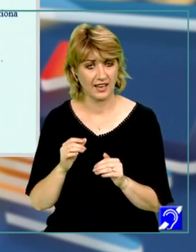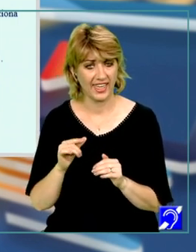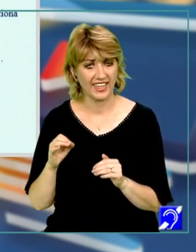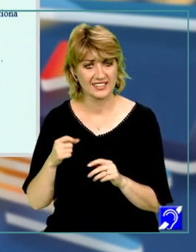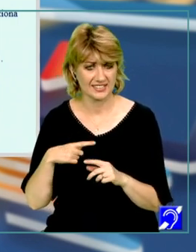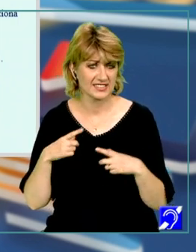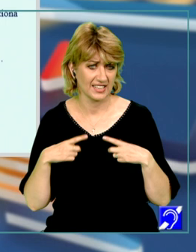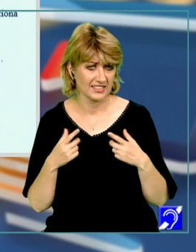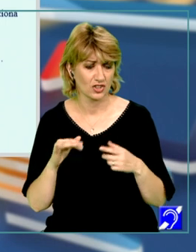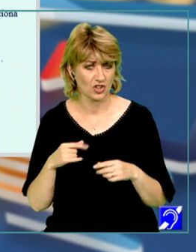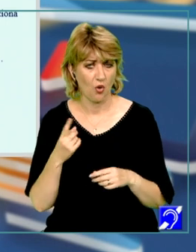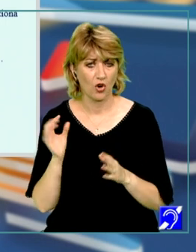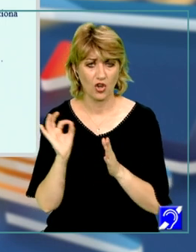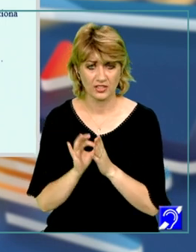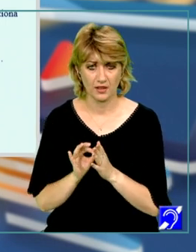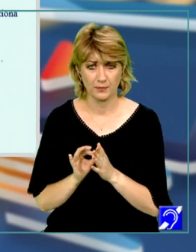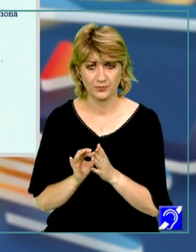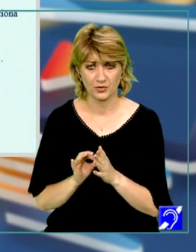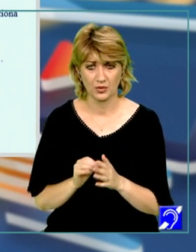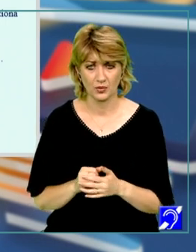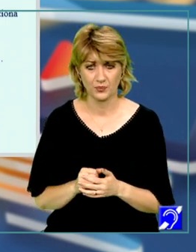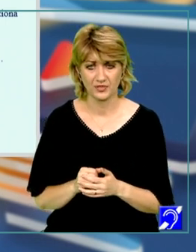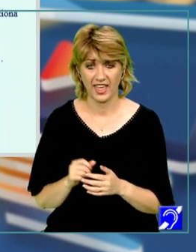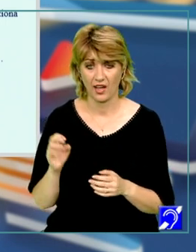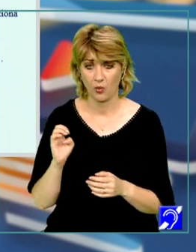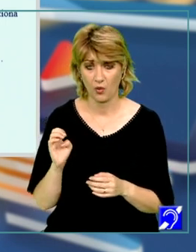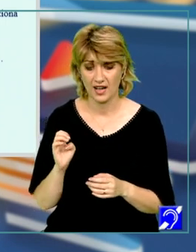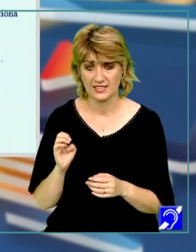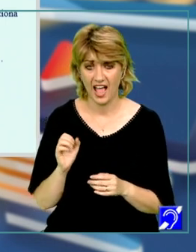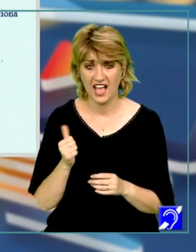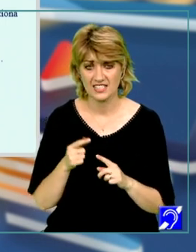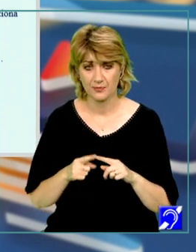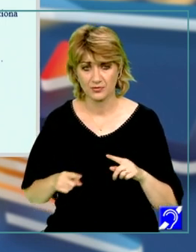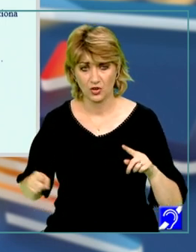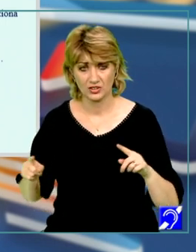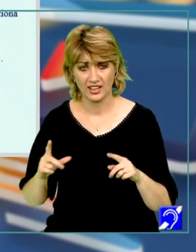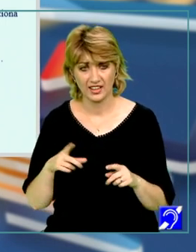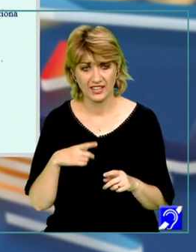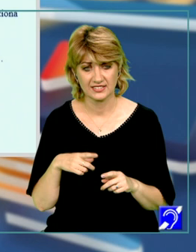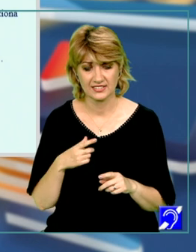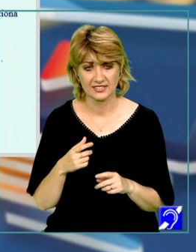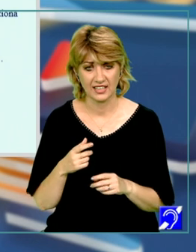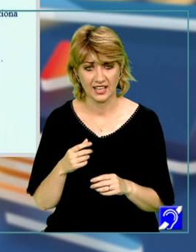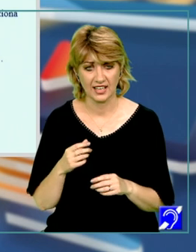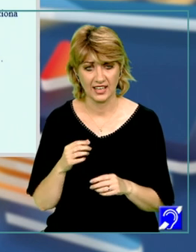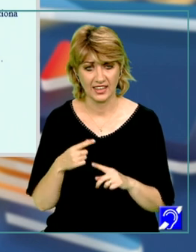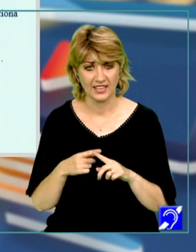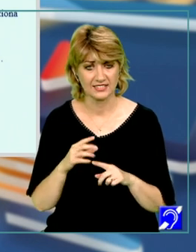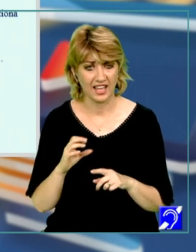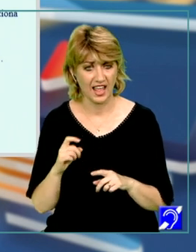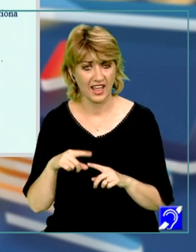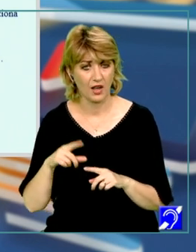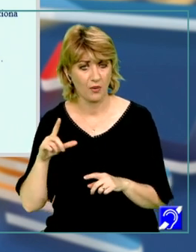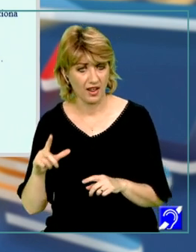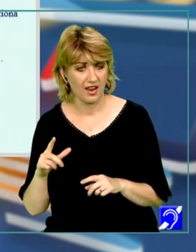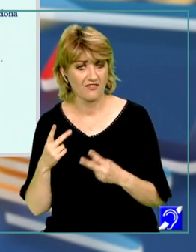există și o notăm cu L, ecuația asimptotei orizontale este y egal cu L, cum la noi L,